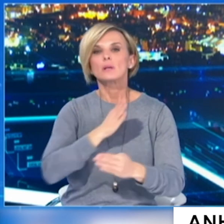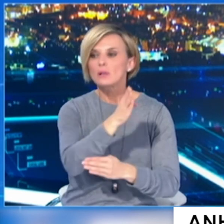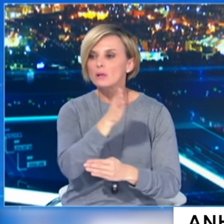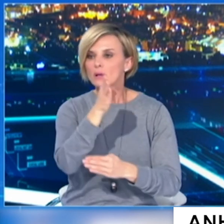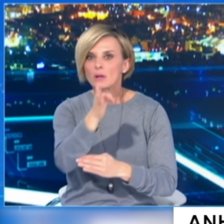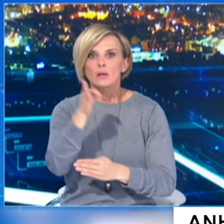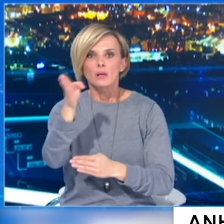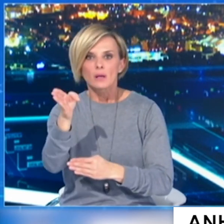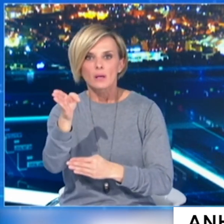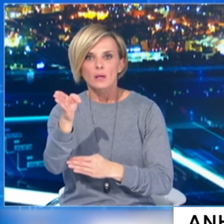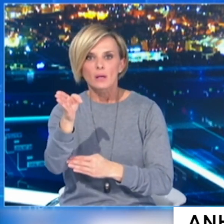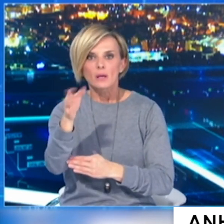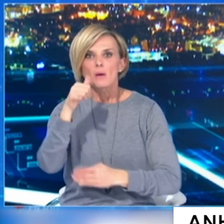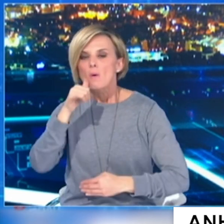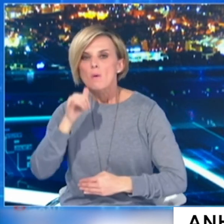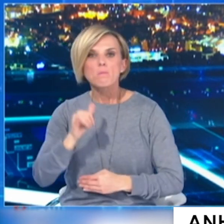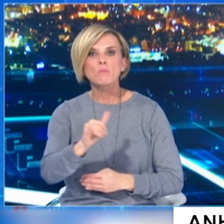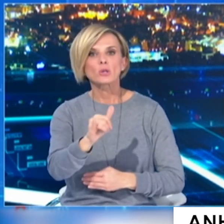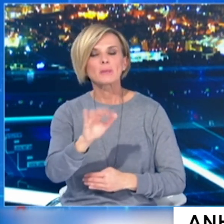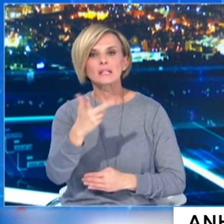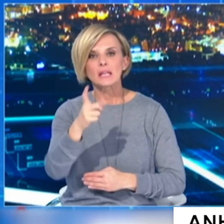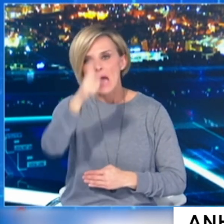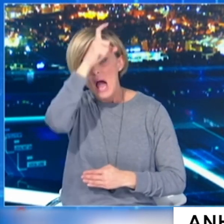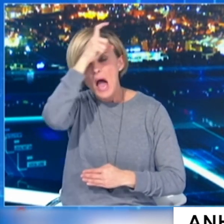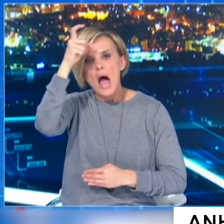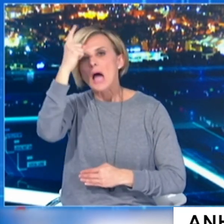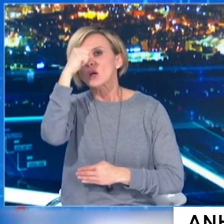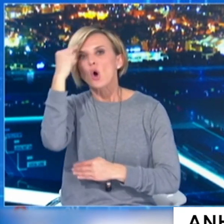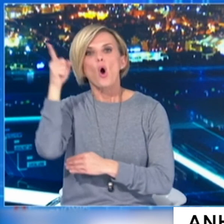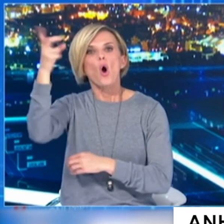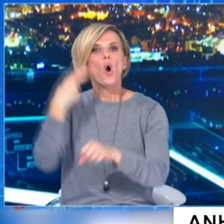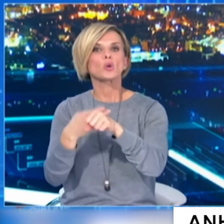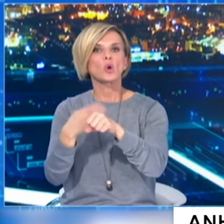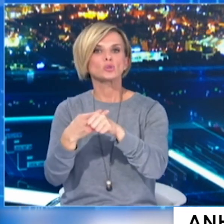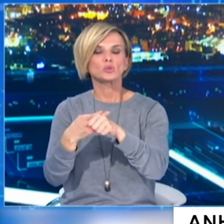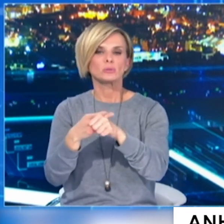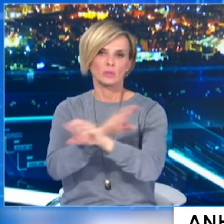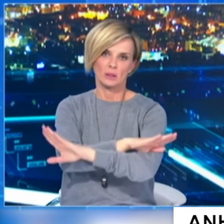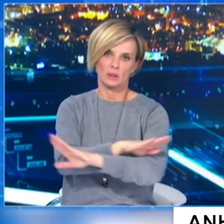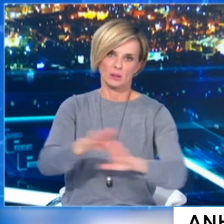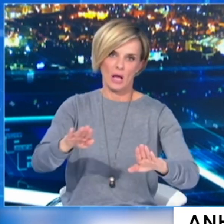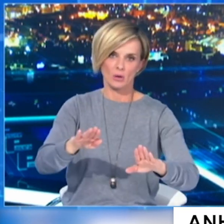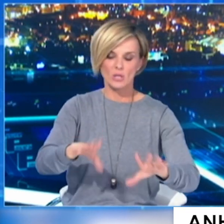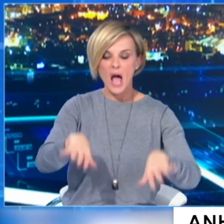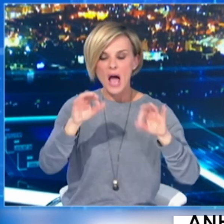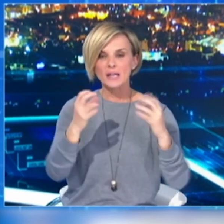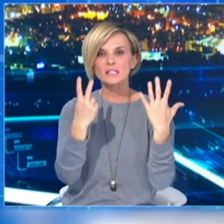δεν εγκαταβιώνουν μόνοι μας στις μονές του Αγίου Όρους. Και τα δύο αυτά μέτρα ισχύουν από τη Δευτέρα, 7 Δεκεμβρίου στις 6 το πρωί.